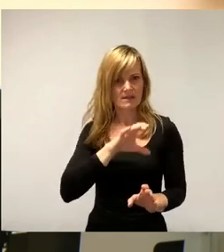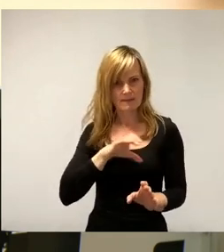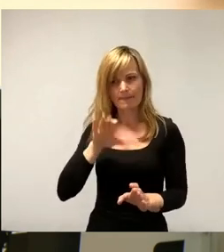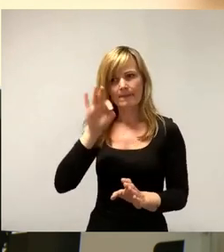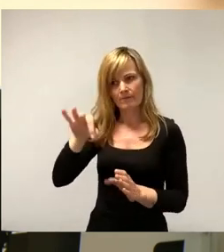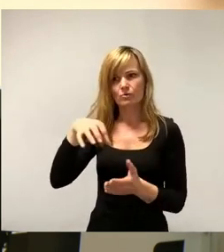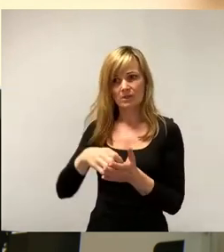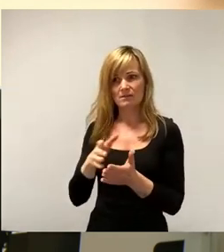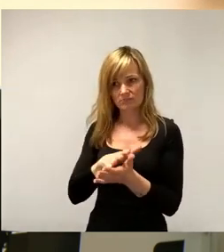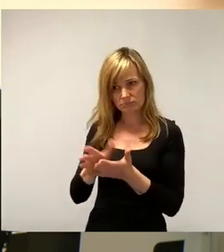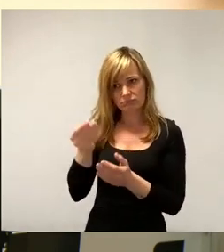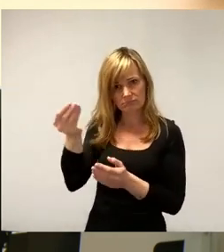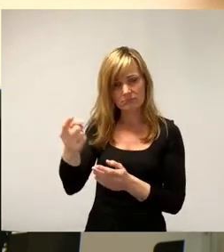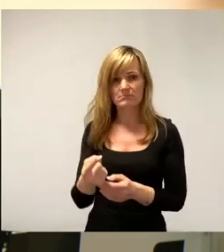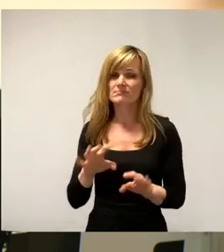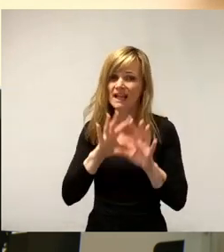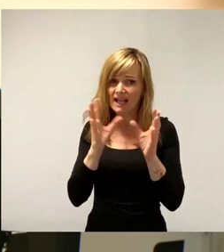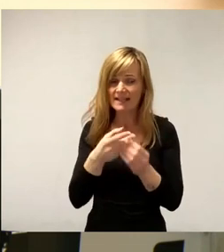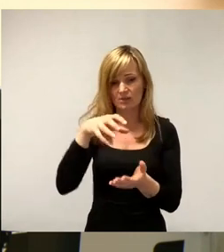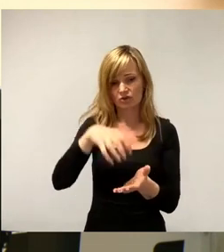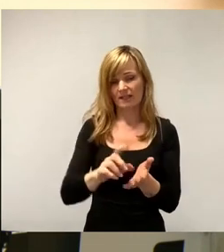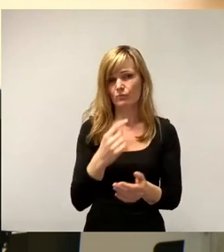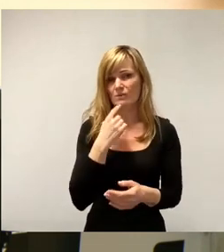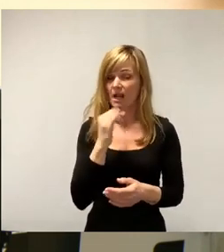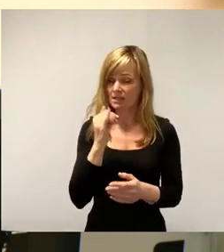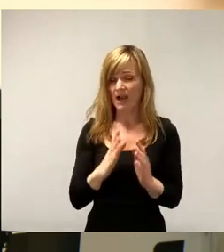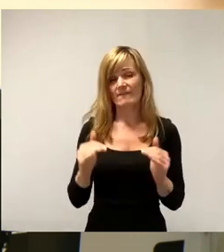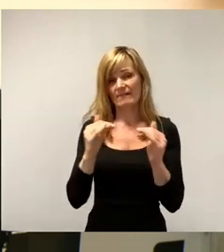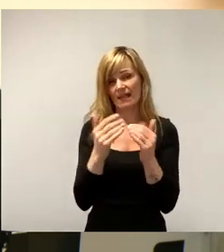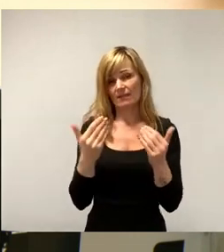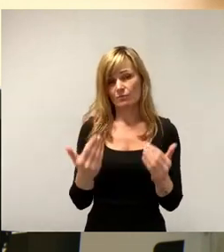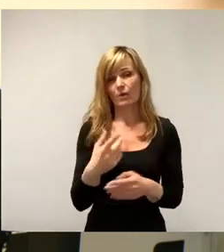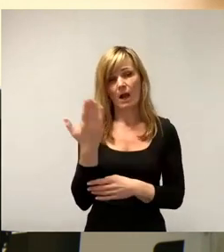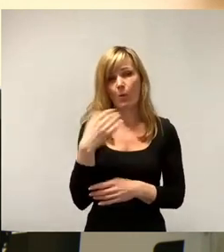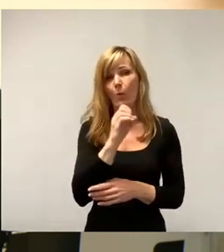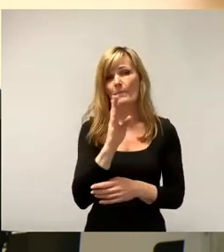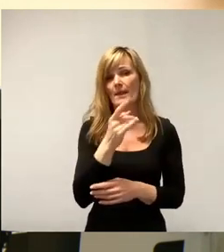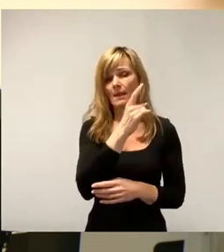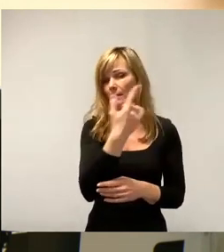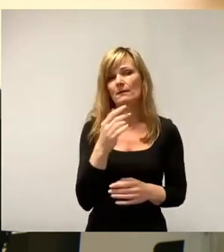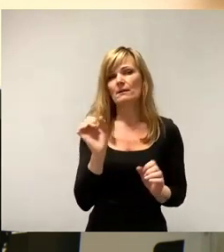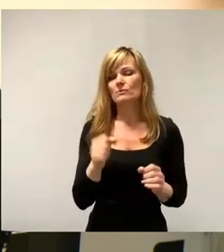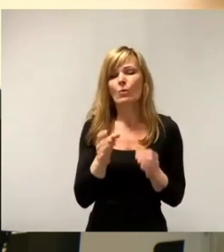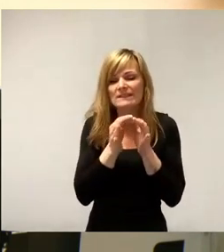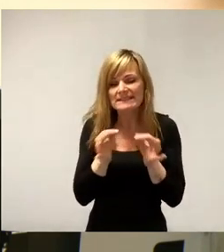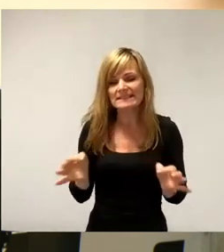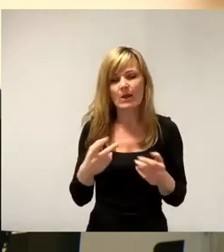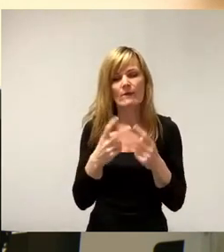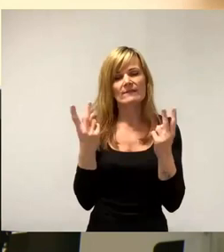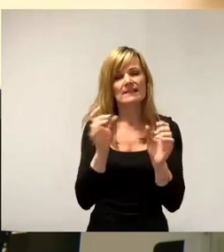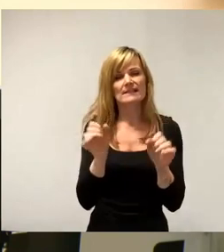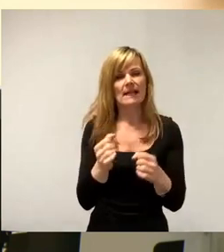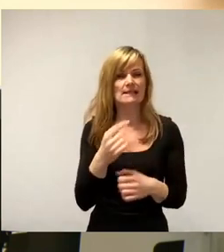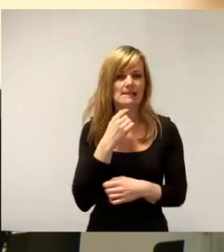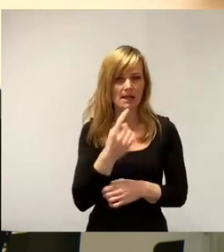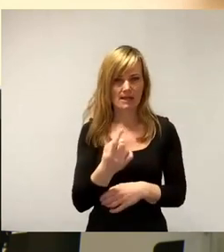es war aber auch die ganze Stadt, muss man in dem Fall fairerweise sagen, auch der OB. Man kann es ja nie so ausführlich sagen in der Öffentlichkeit, aber auf jeden Fall lag es